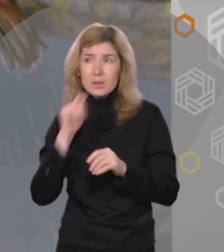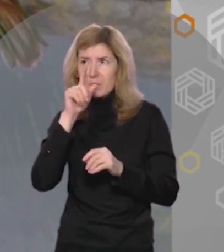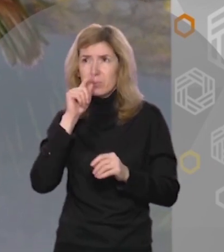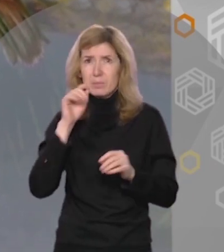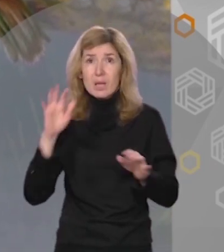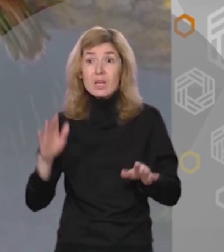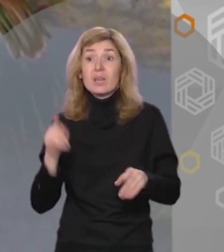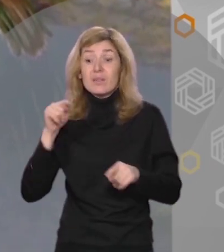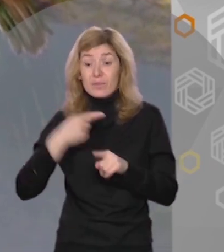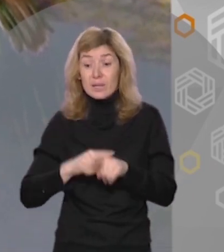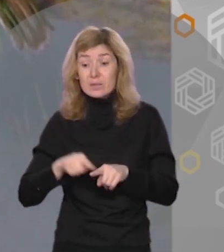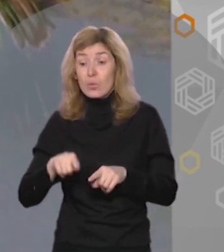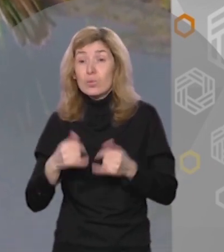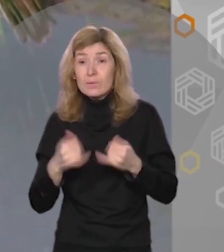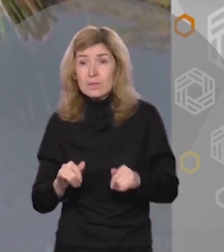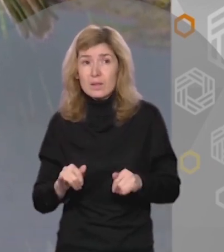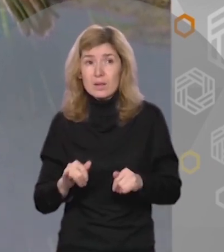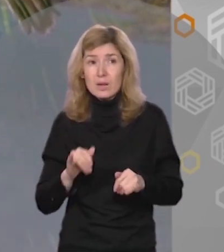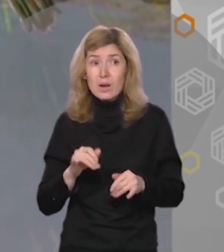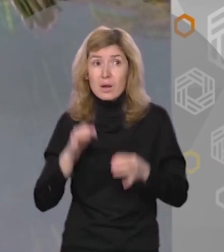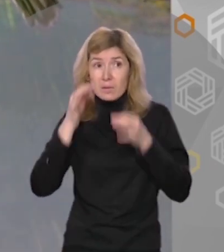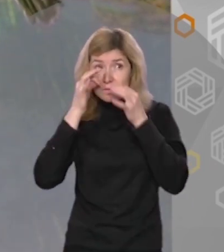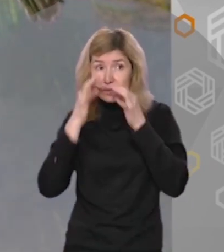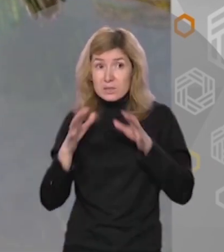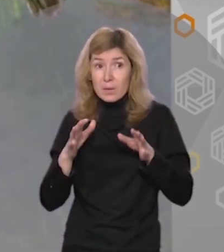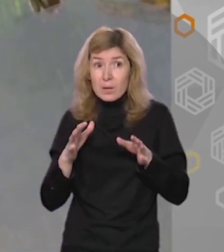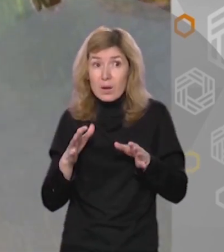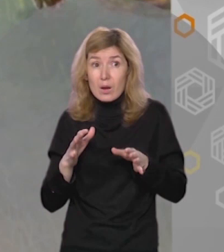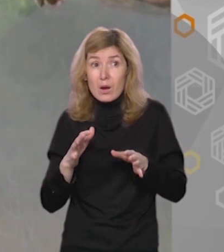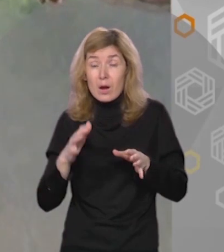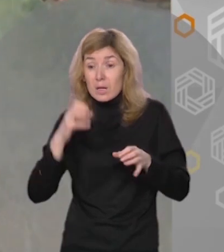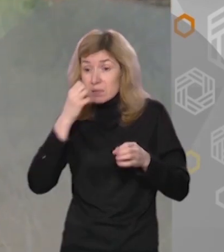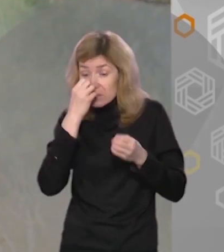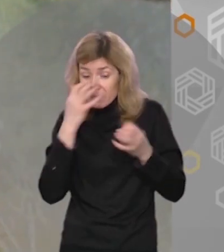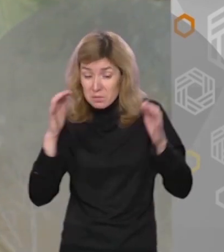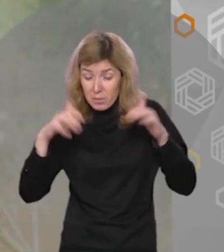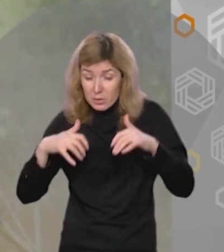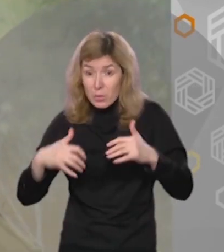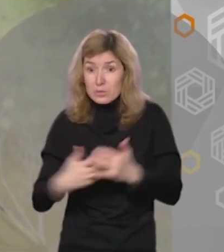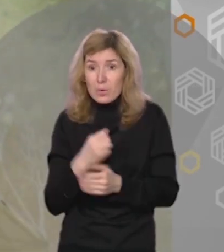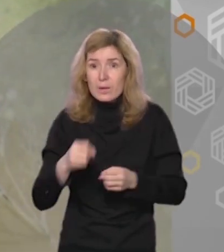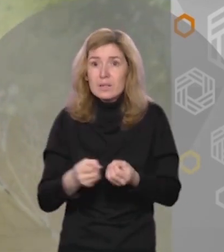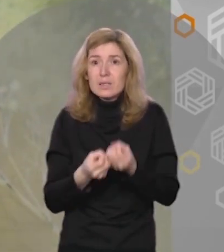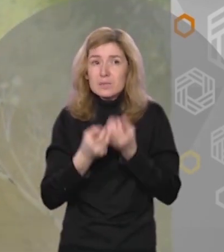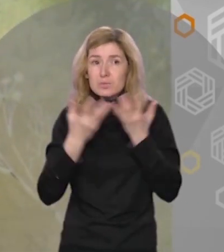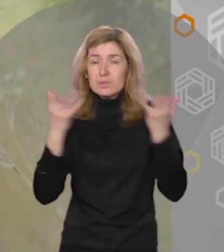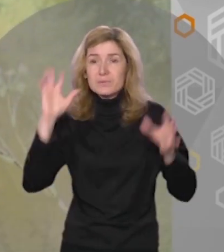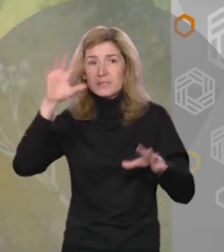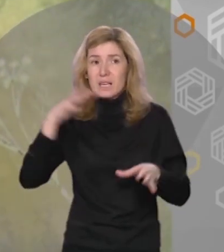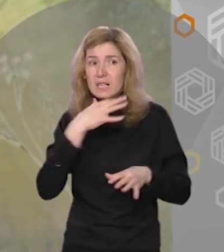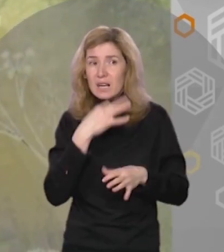И что удивительно Колючий ветер внезапно утих Поникшие цветы опять распустились во всей красе